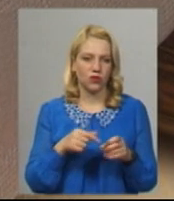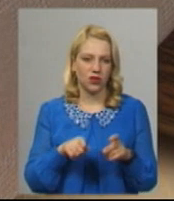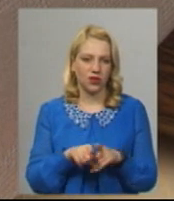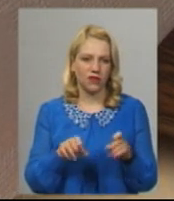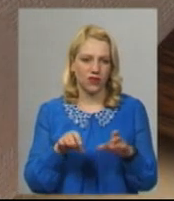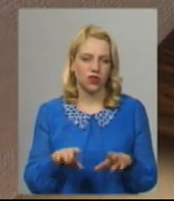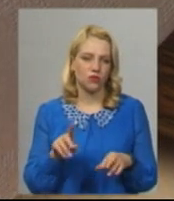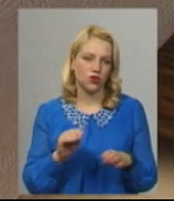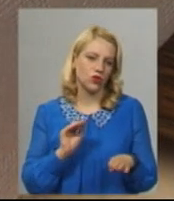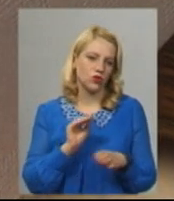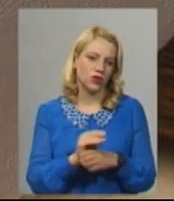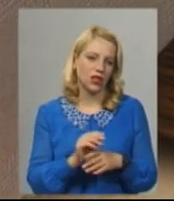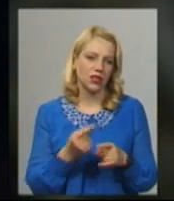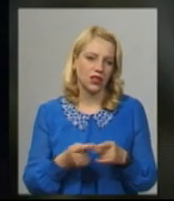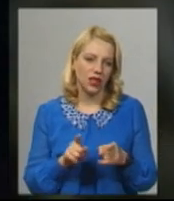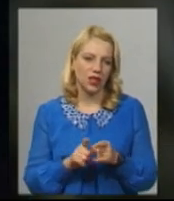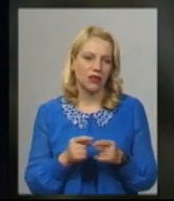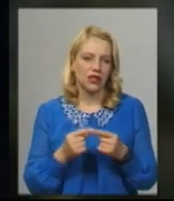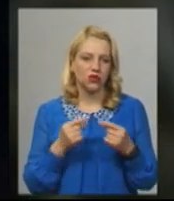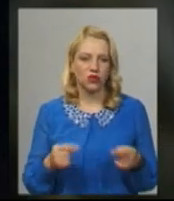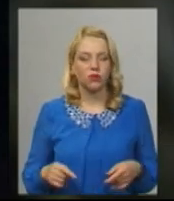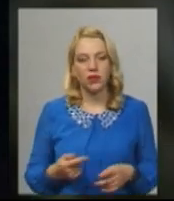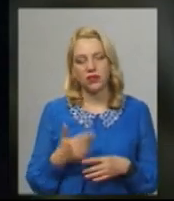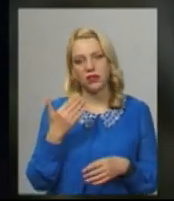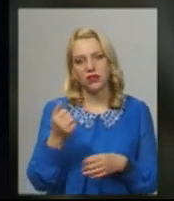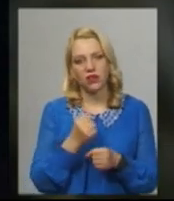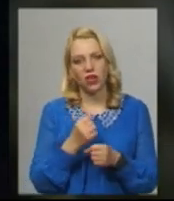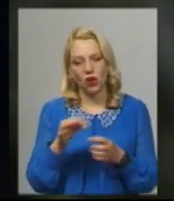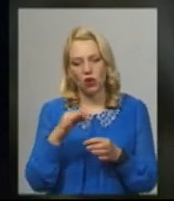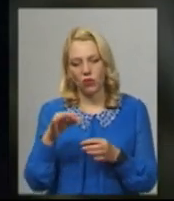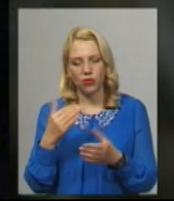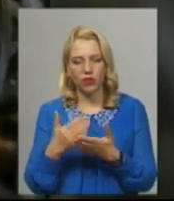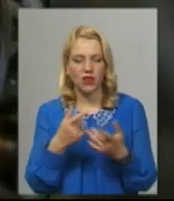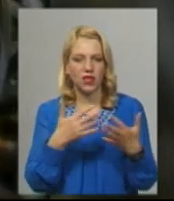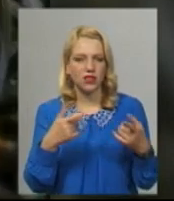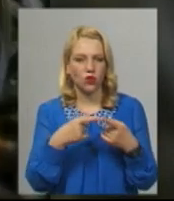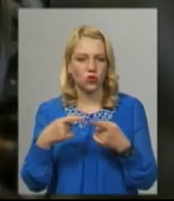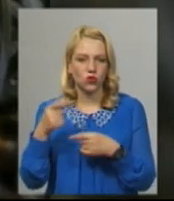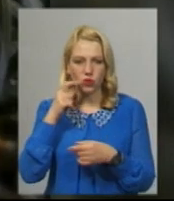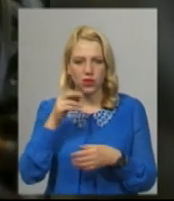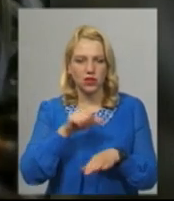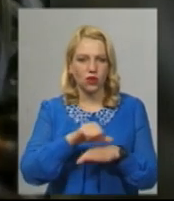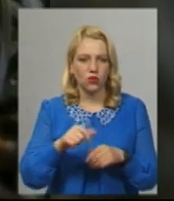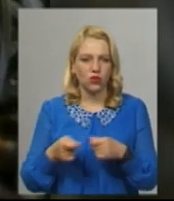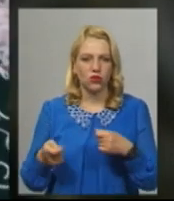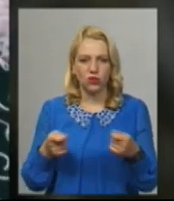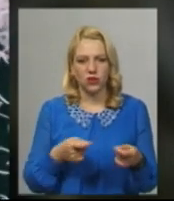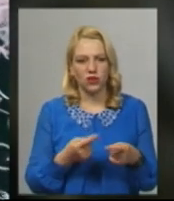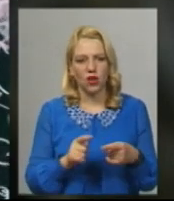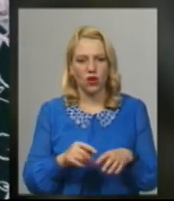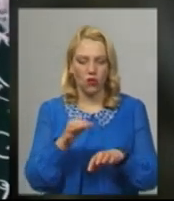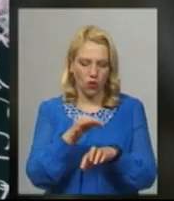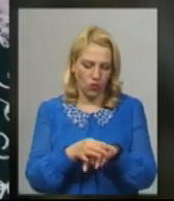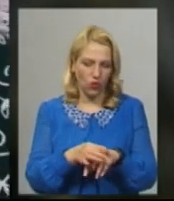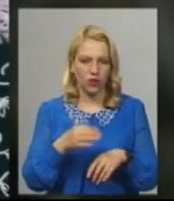що можна додати такий асортимент Роботи Інна Сороки знаходяться у різних куточках України та є за кордоном Зокрема, колон, перстень та